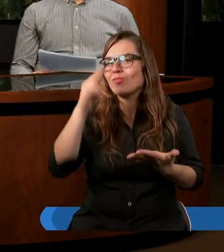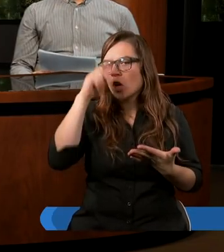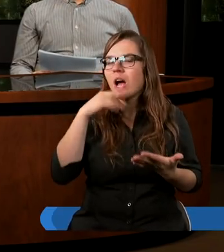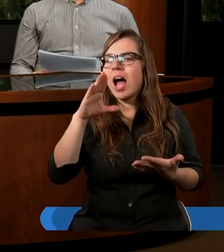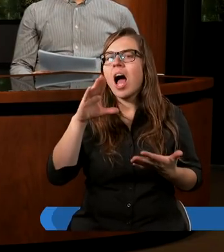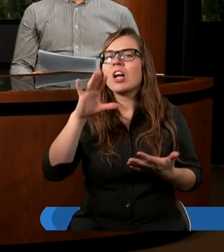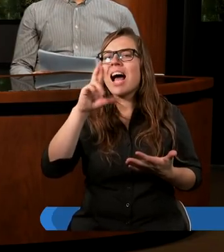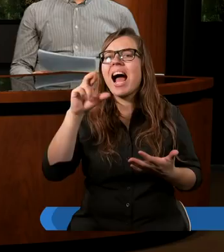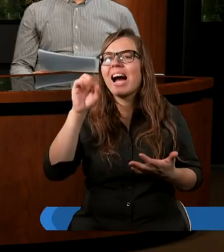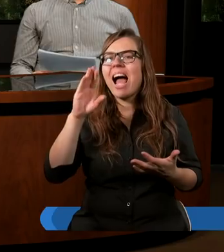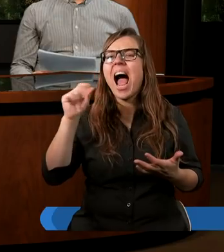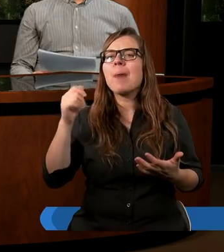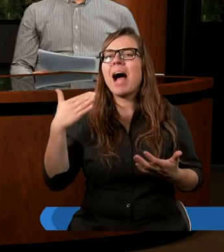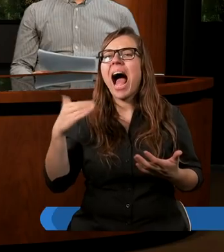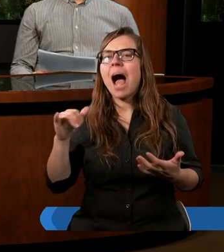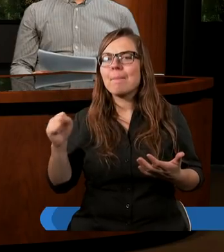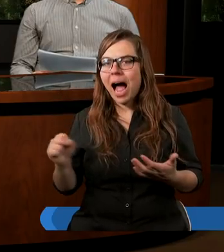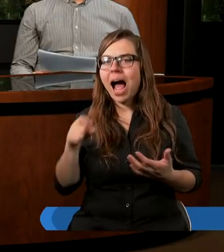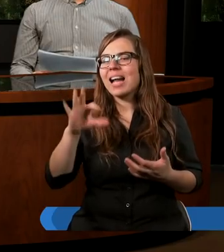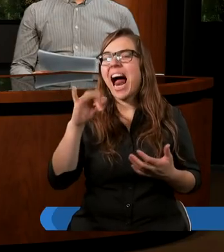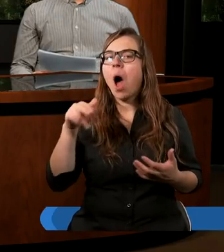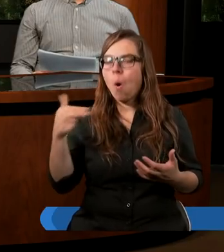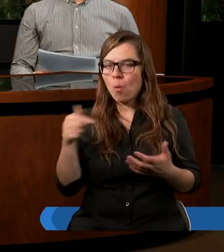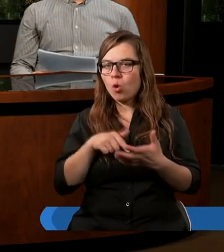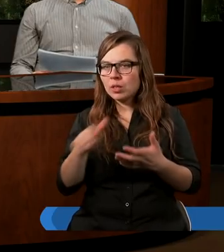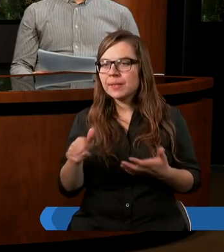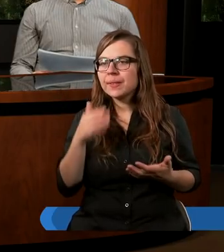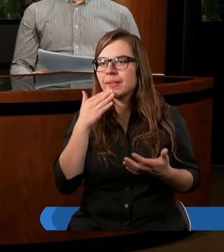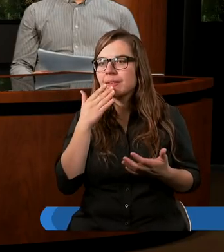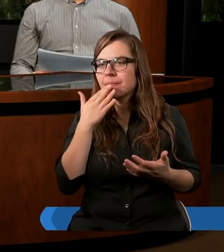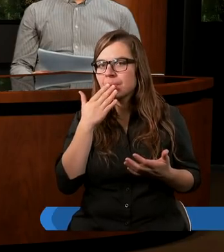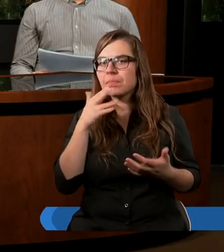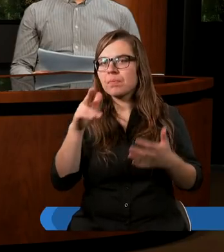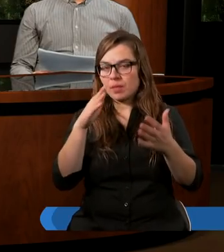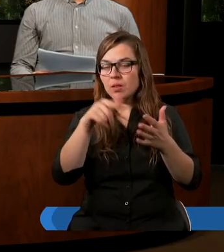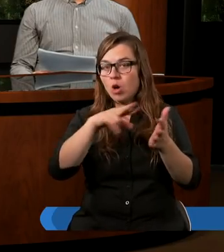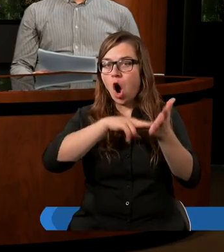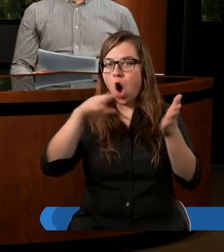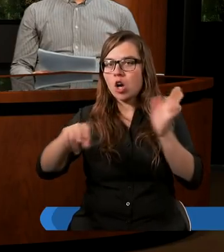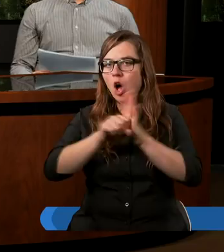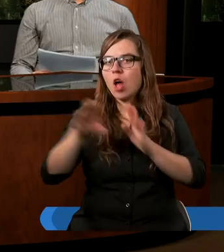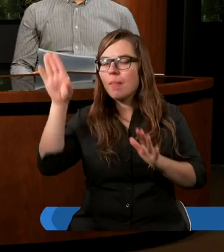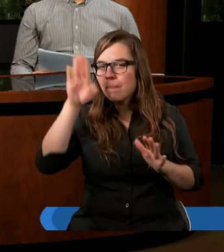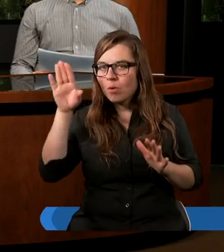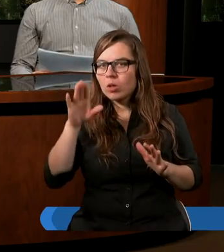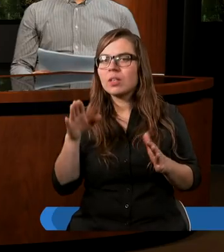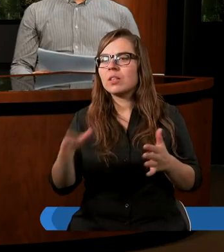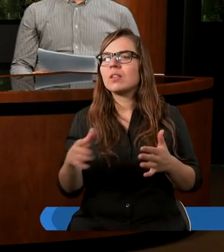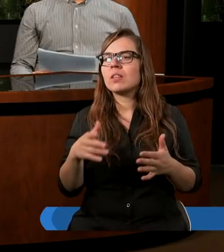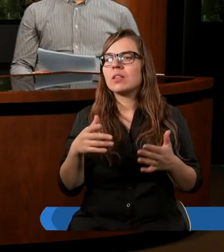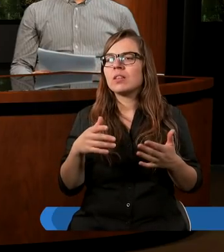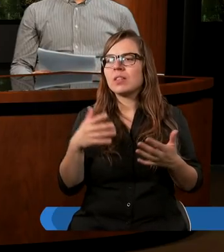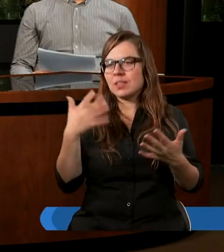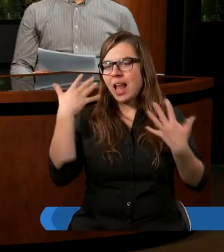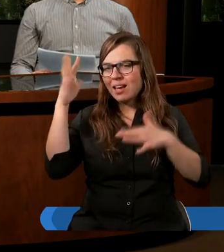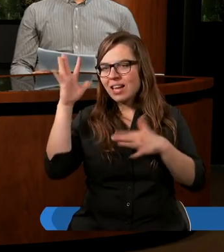Rehabeama, Salomon, odszedł od Boga, ciemiężył lud